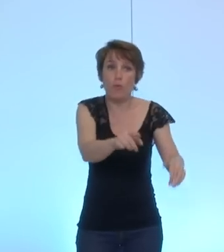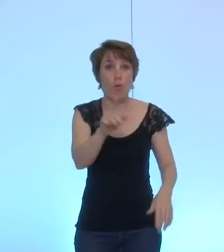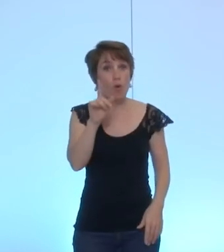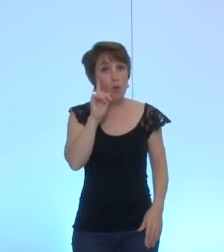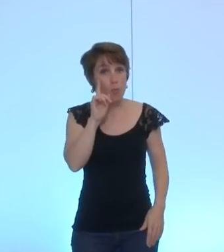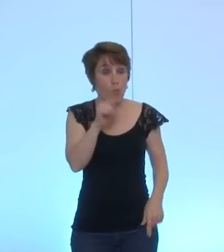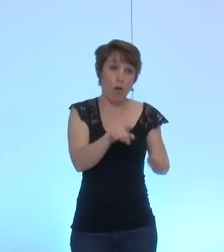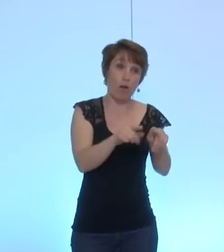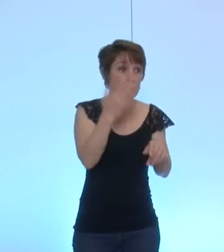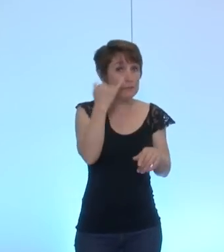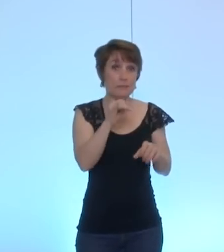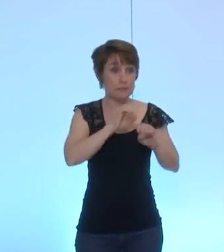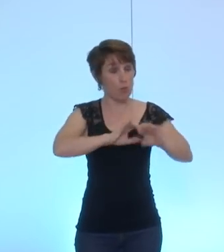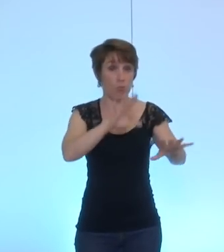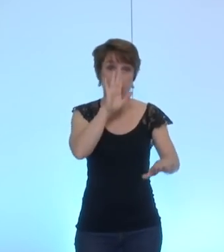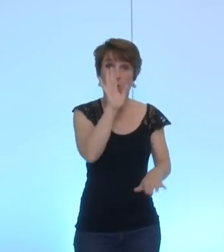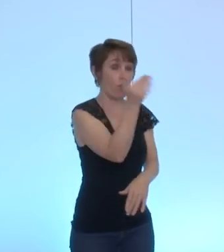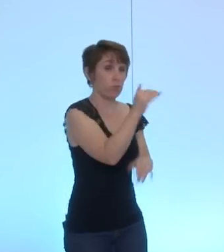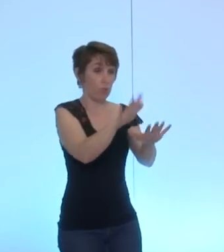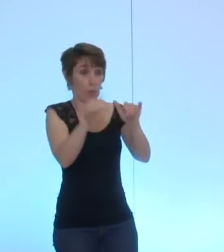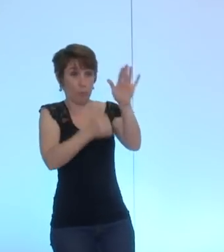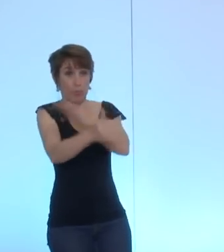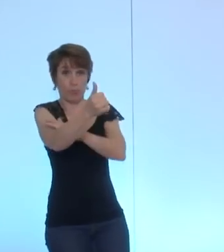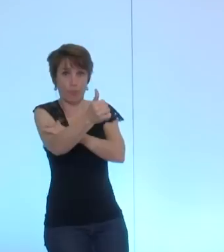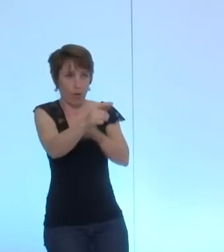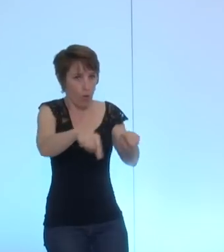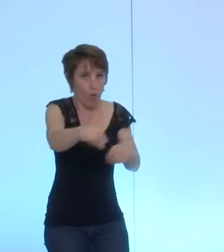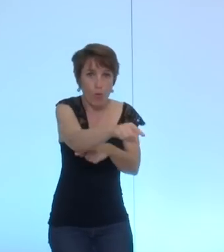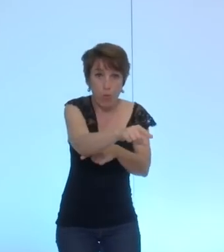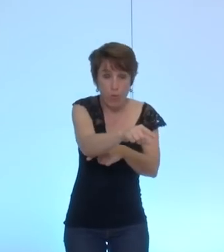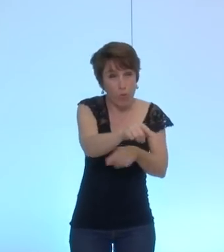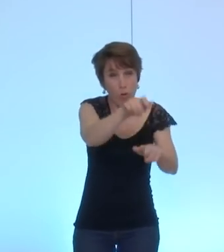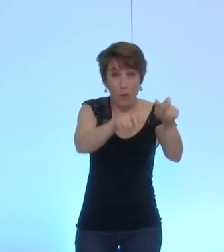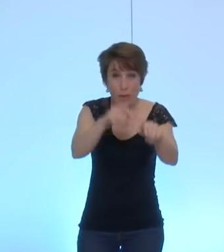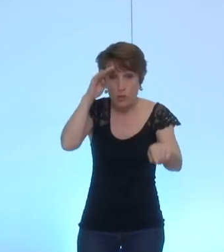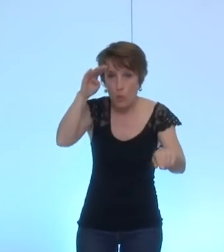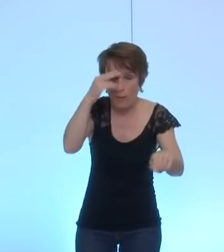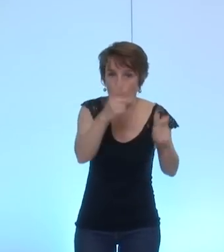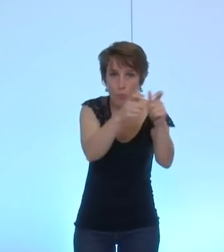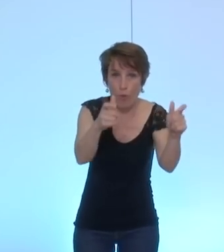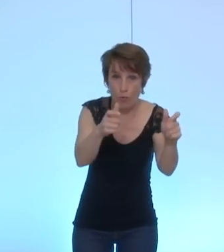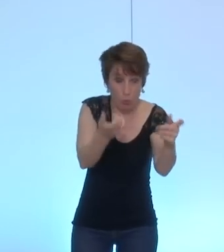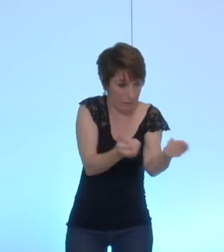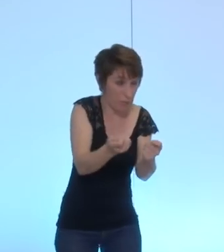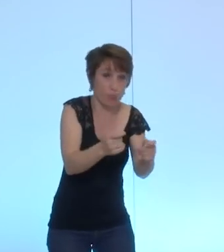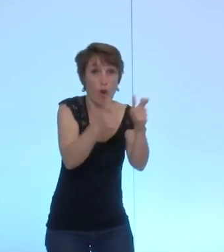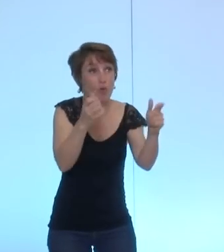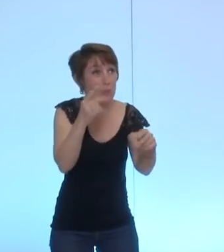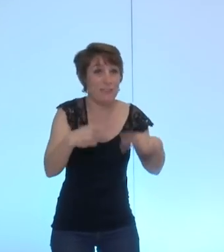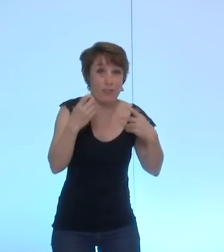'entreprise qui ont déjà peu de temps pour gérer l'ensemble du développement de leur entreprise en plus de s'occuper d'un aspect extrêmement